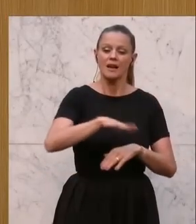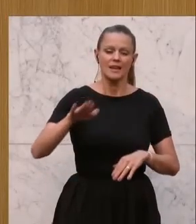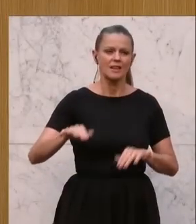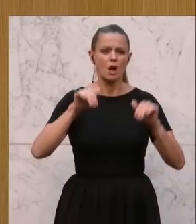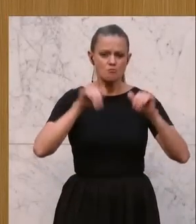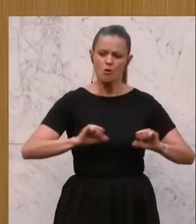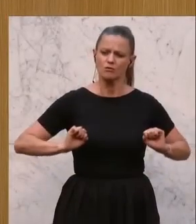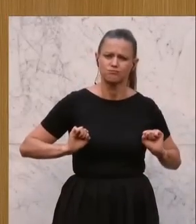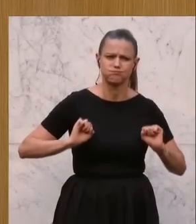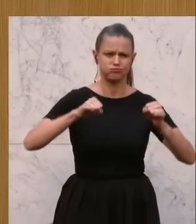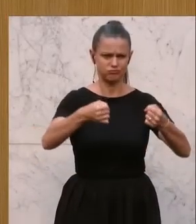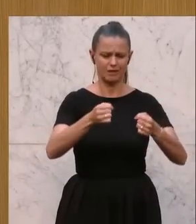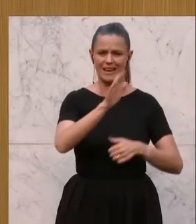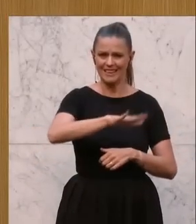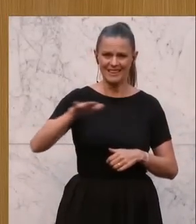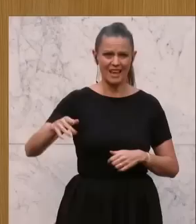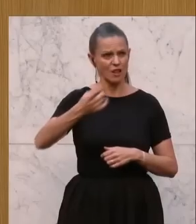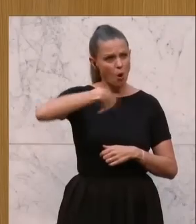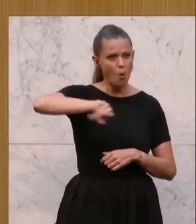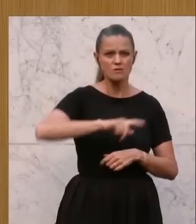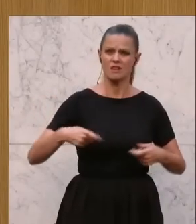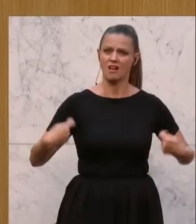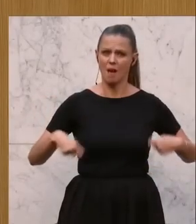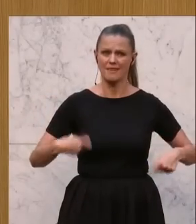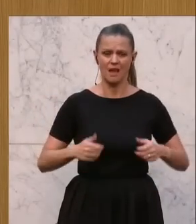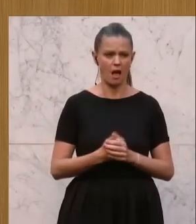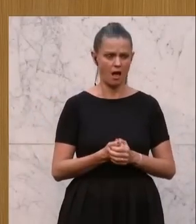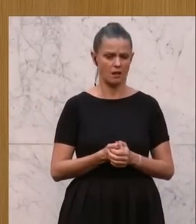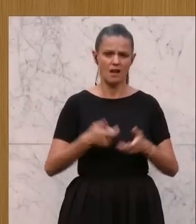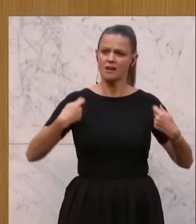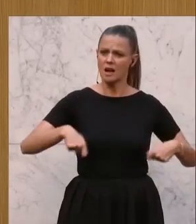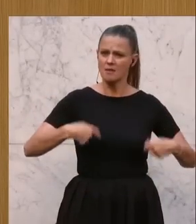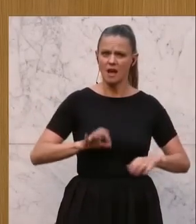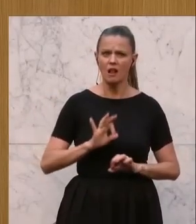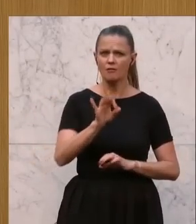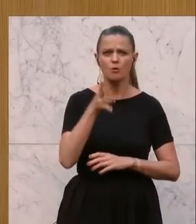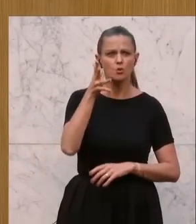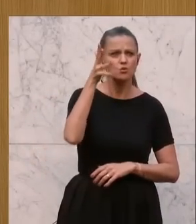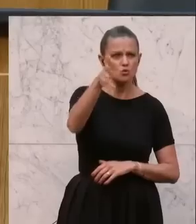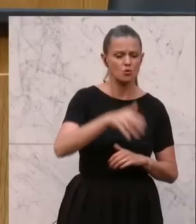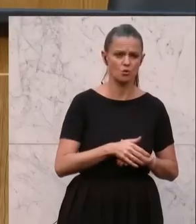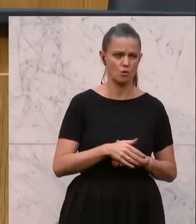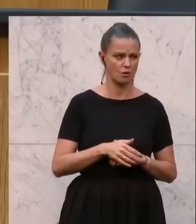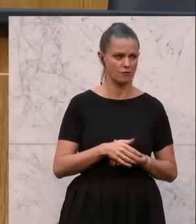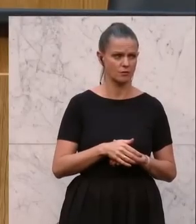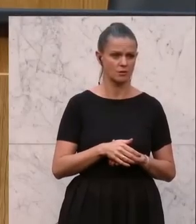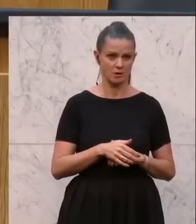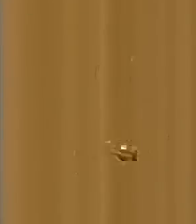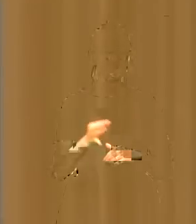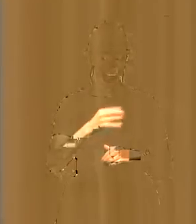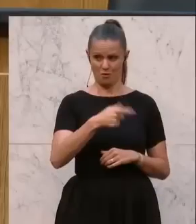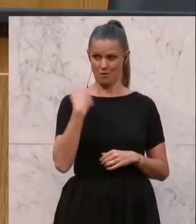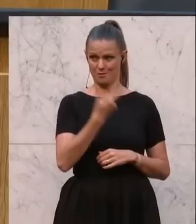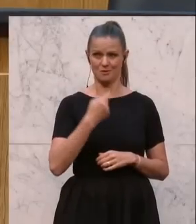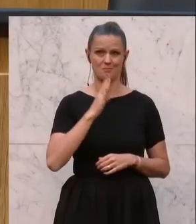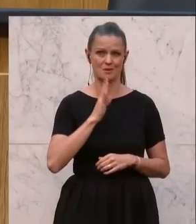ins Handeln kommen. Weil die Kinder unser Kapital sind, unser Kapital für die Zukunft, die irgendwann einmal uns aller Pensionen zahlen